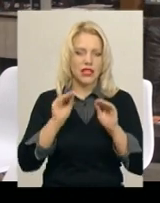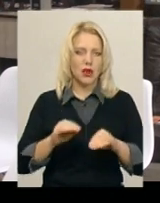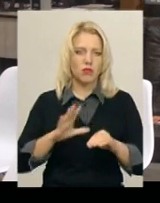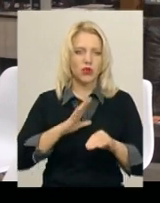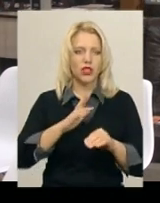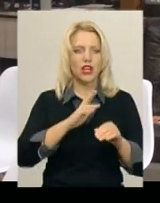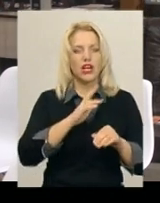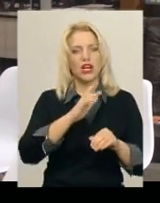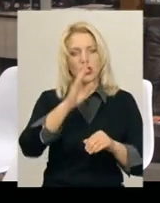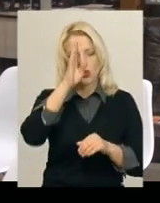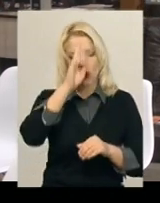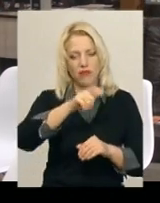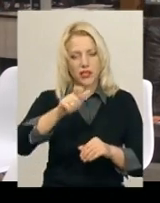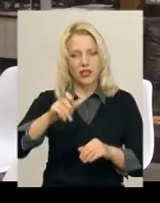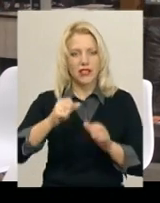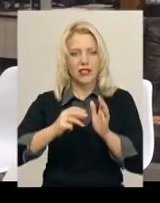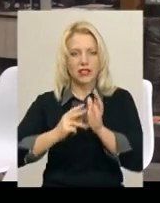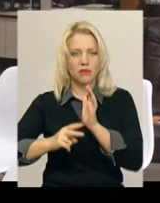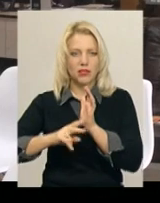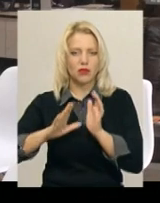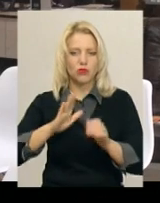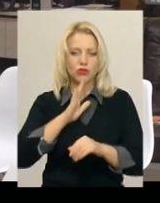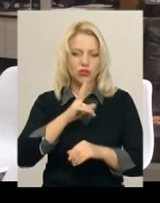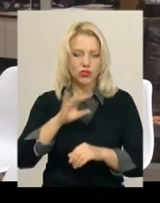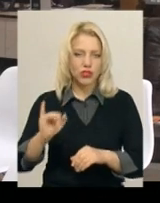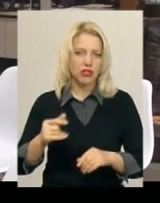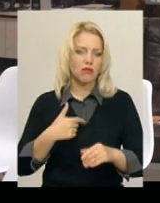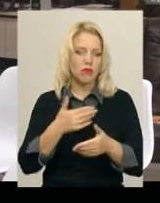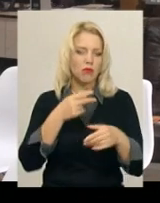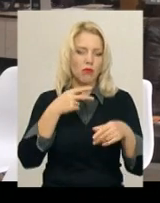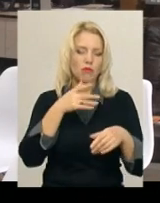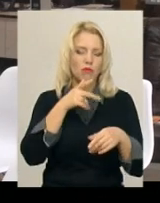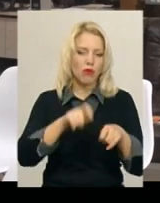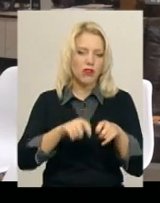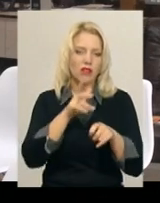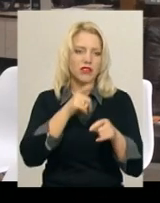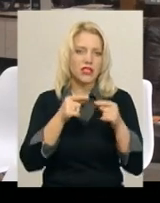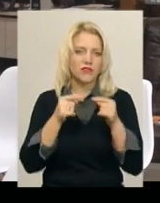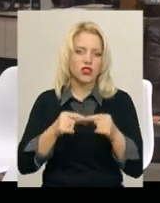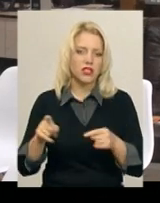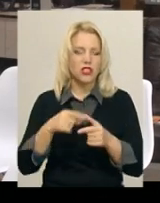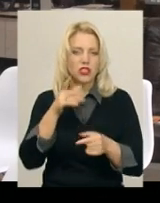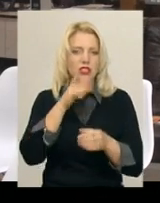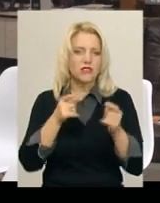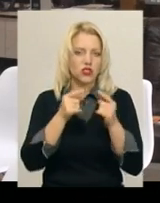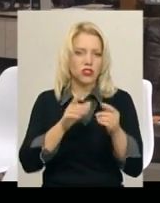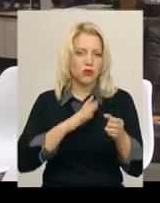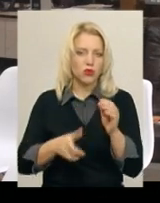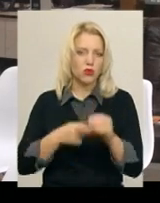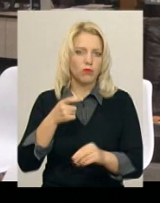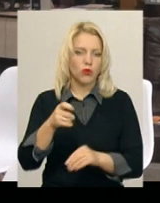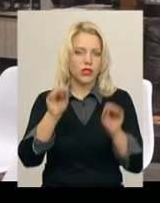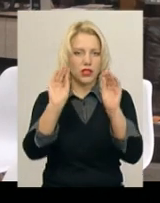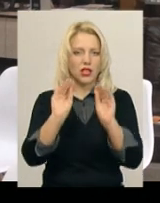були жінки. В даному випадку ми перевіряли саме на своєчасність, само дивилися, чи були своєчасно подані декларації.